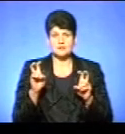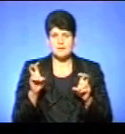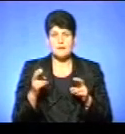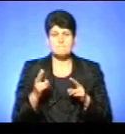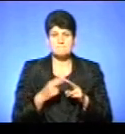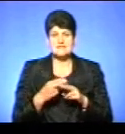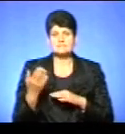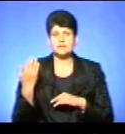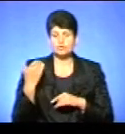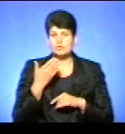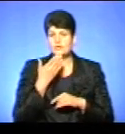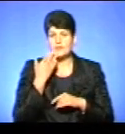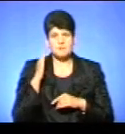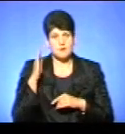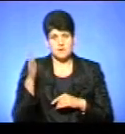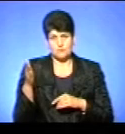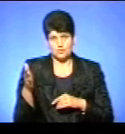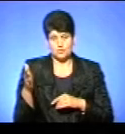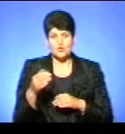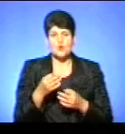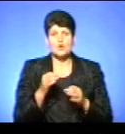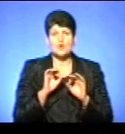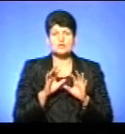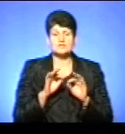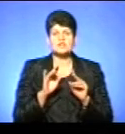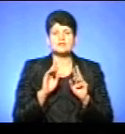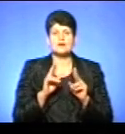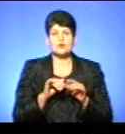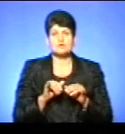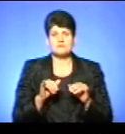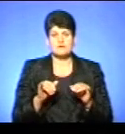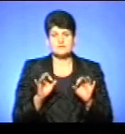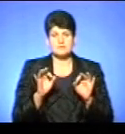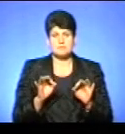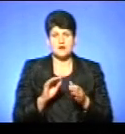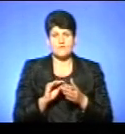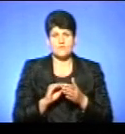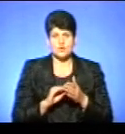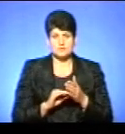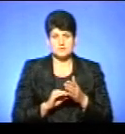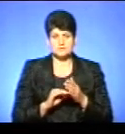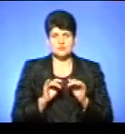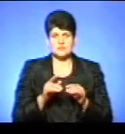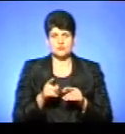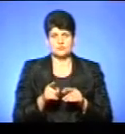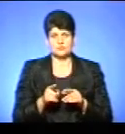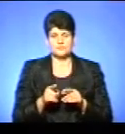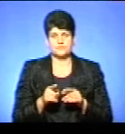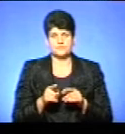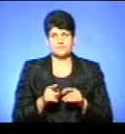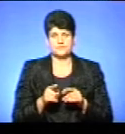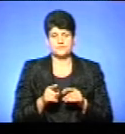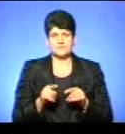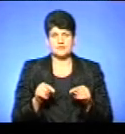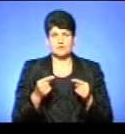минулого немає нашого майбутнього. От, власне, розкажіть, як розвивався правопис, цей процес його становлення? Тут таких